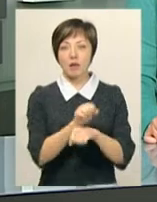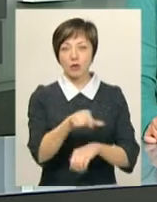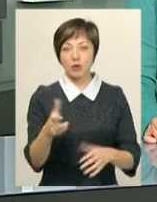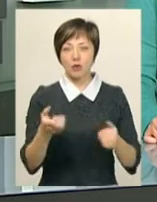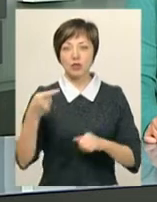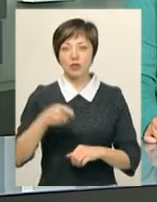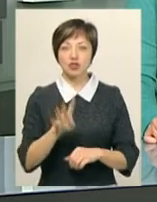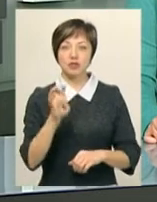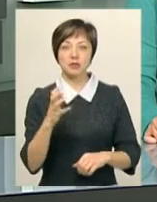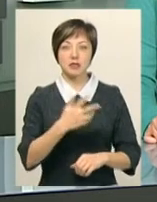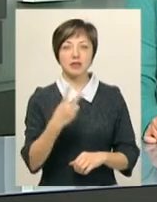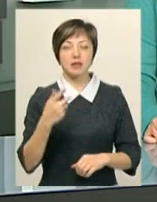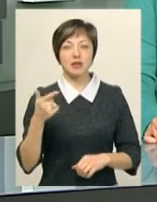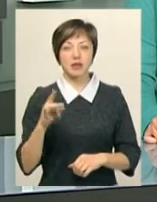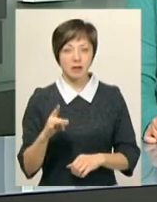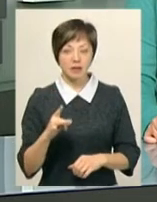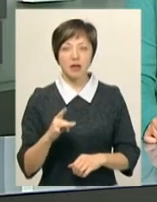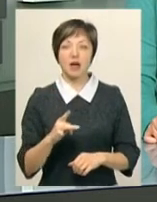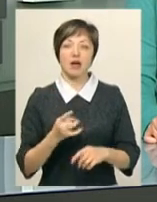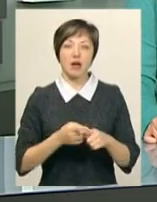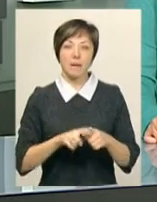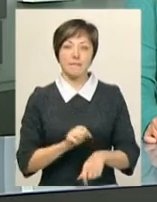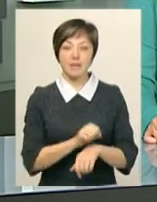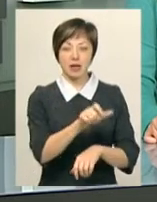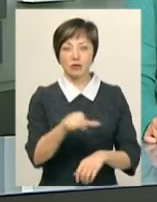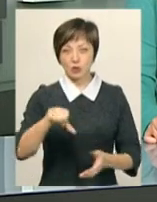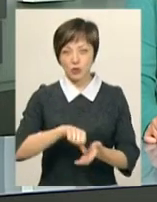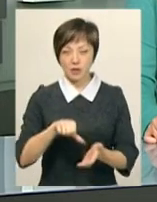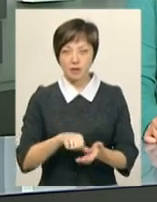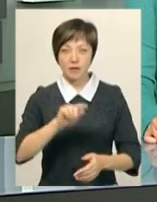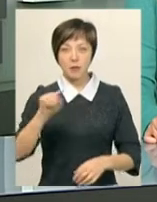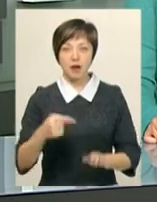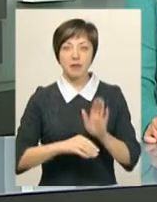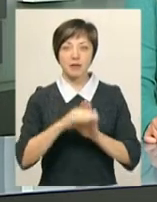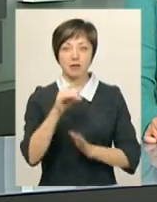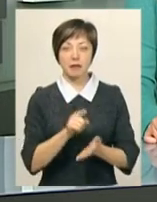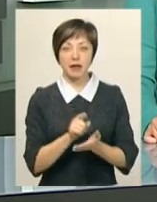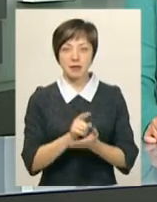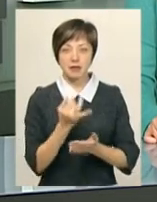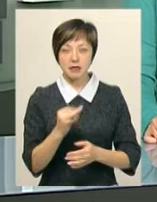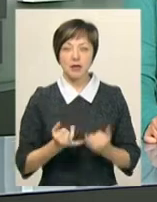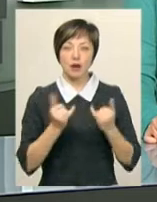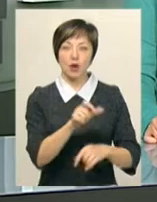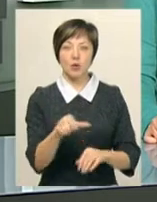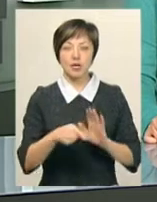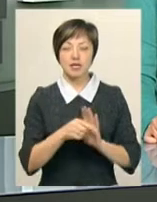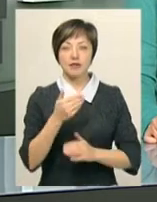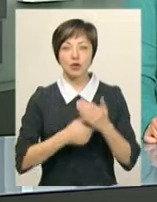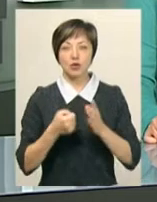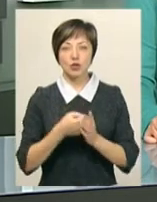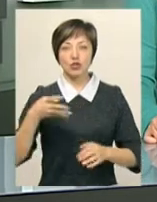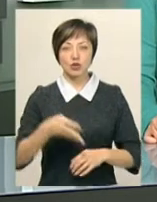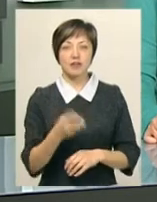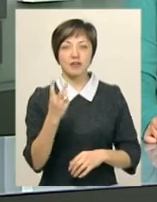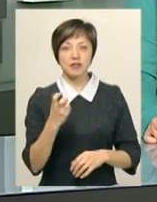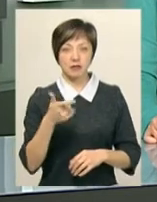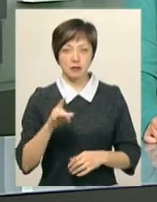1452 гривні. Віктор Галущак та учасники пікету вимагають підвищення пенсії для людей з інвалідністю до 4200